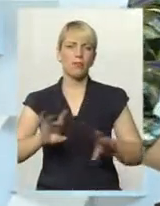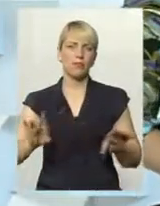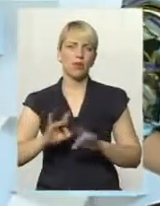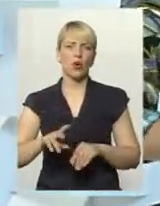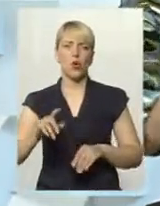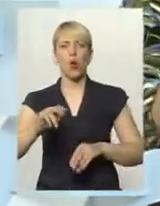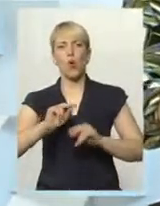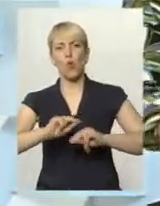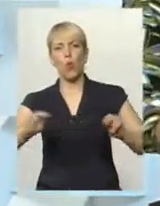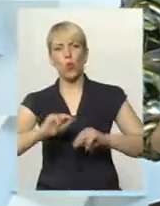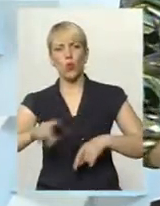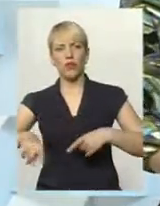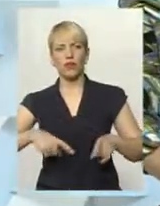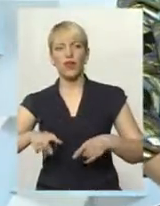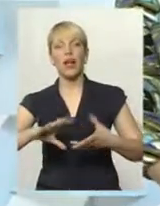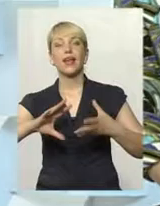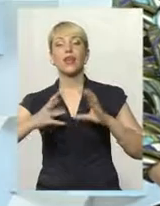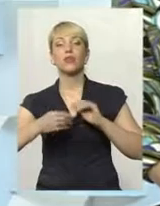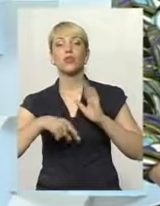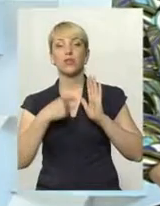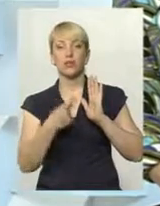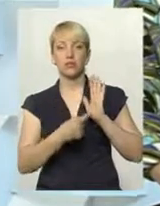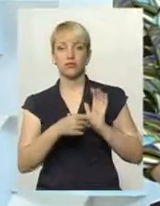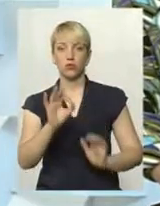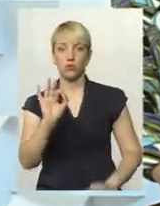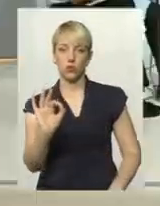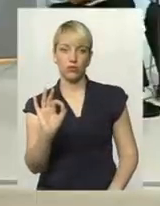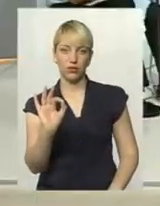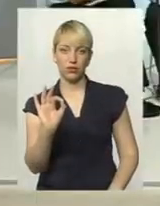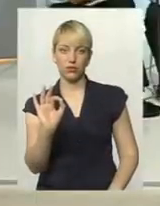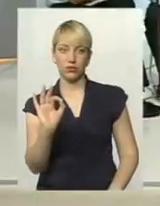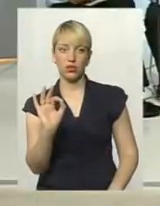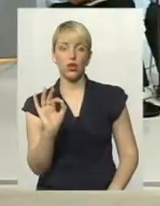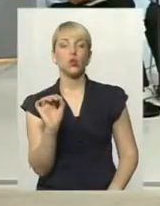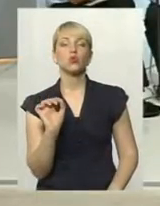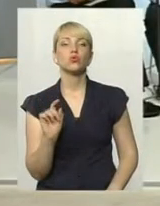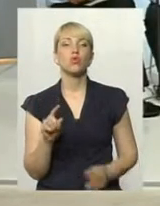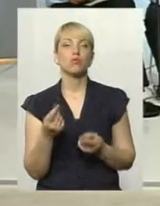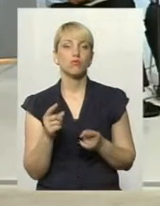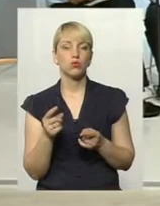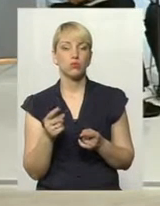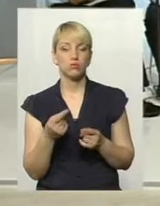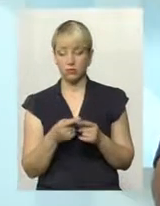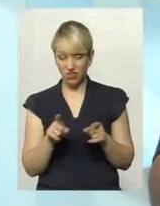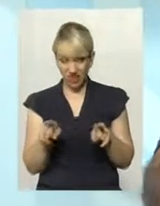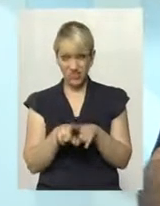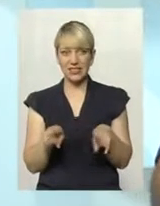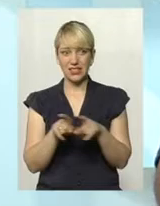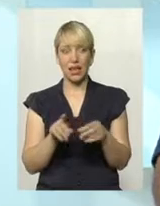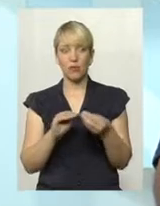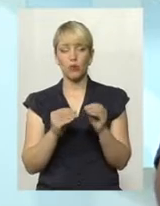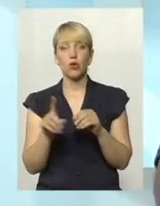уроки футболу, результат. Нульовий. Чую. Та сама проблема, вона ж не зникає. Те, що я